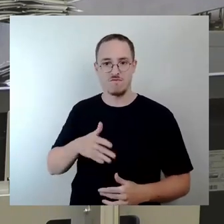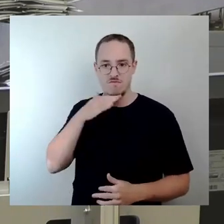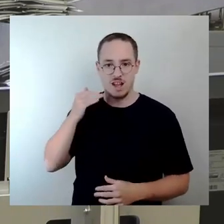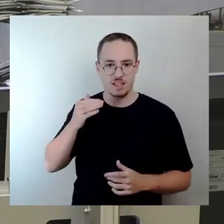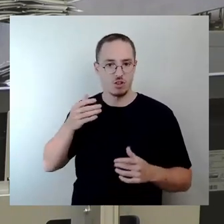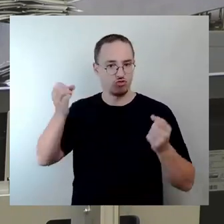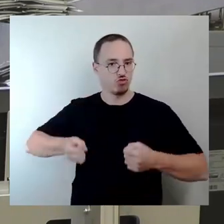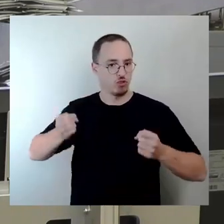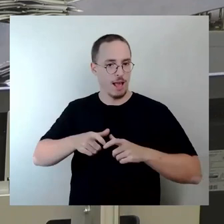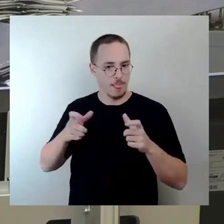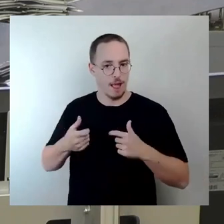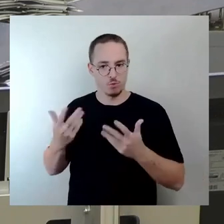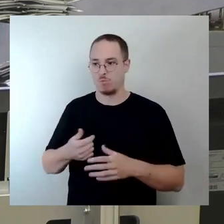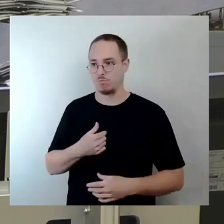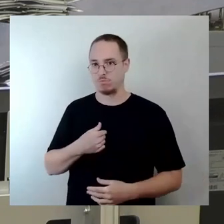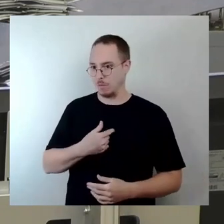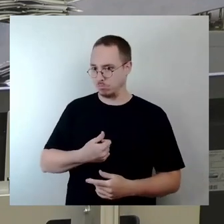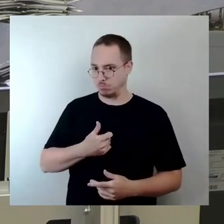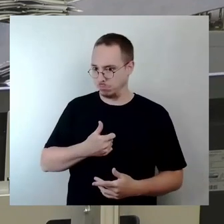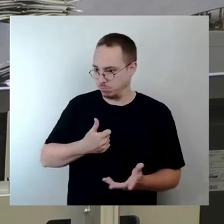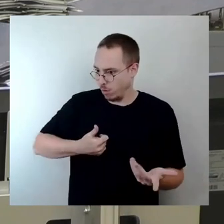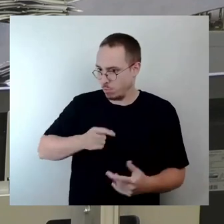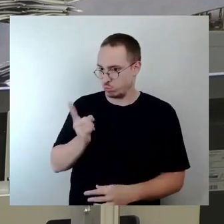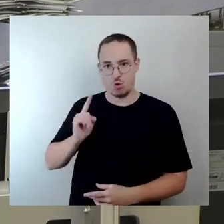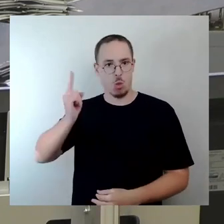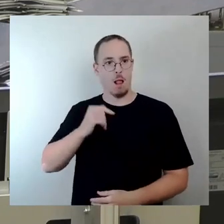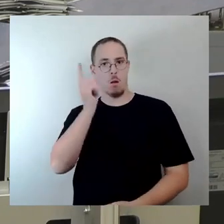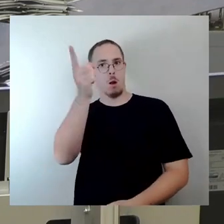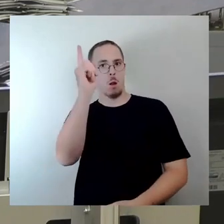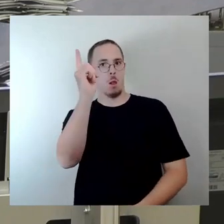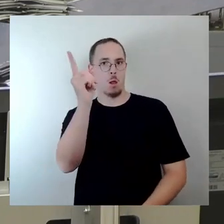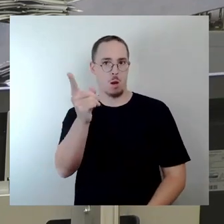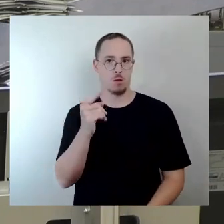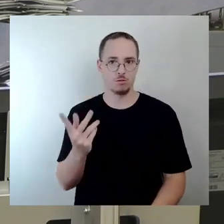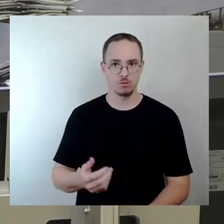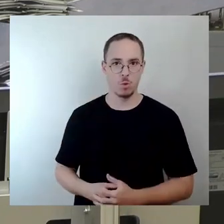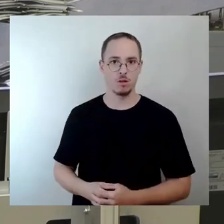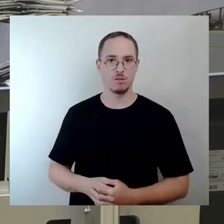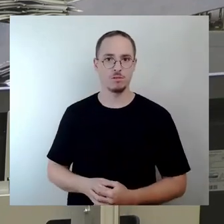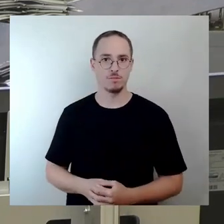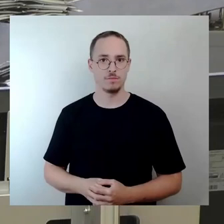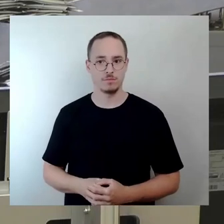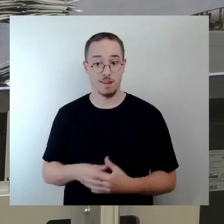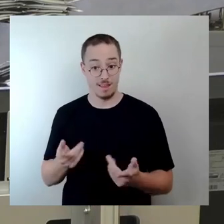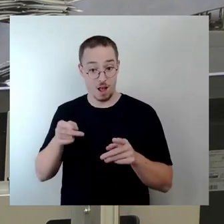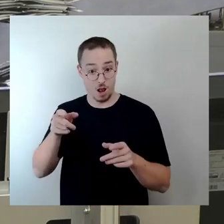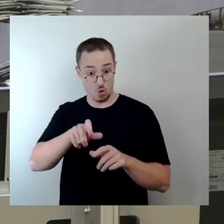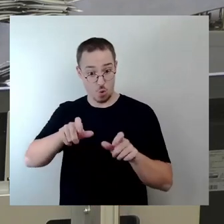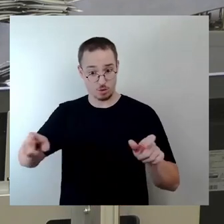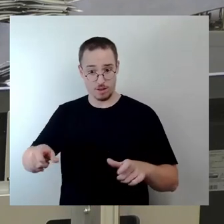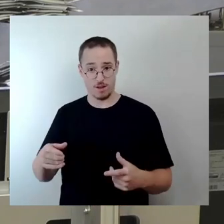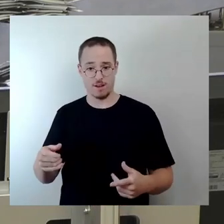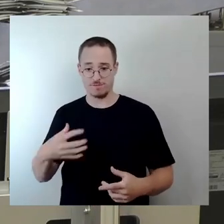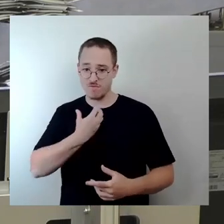für die Leute nicht mehr durch wenn man ein Verständnis kriegen will, warum die Leute so gefrustet sind in der